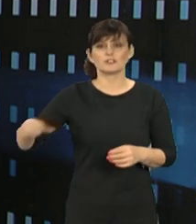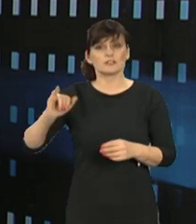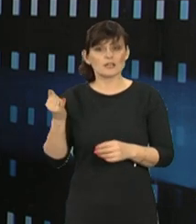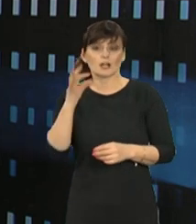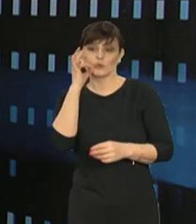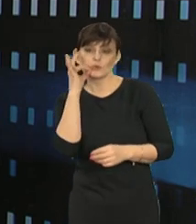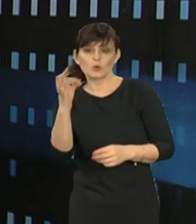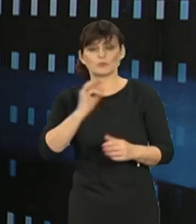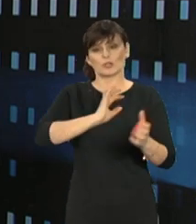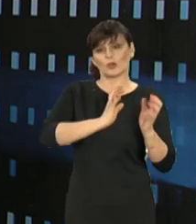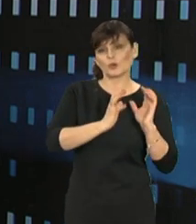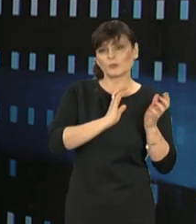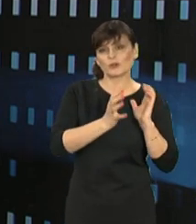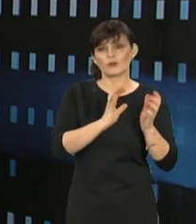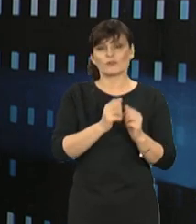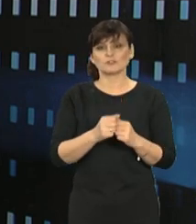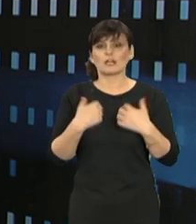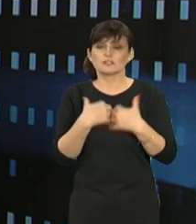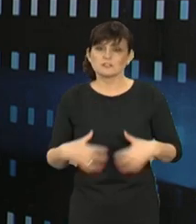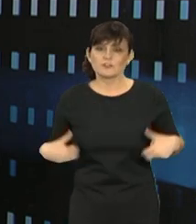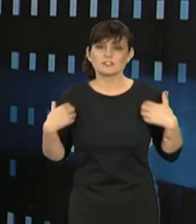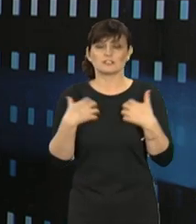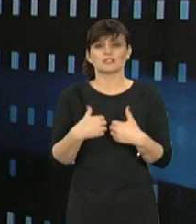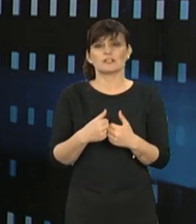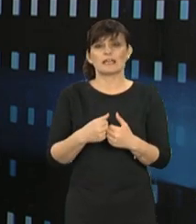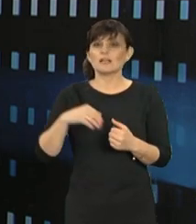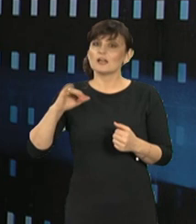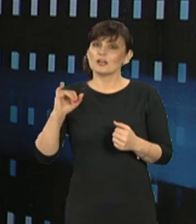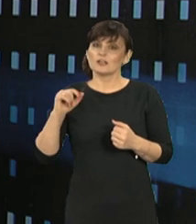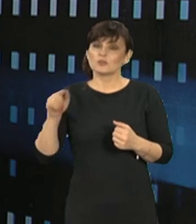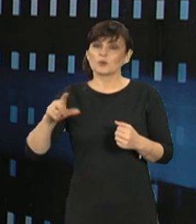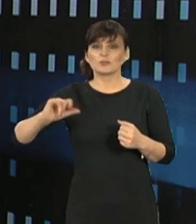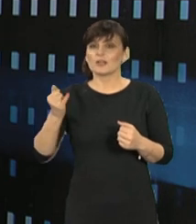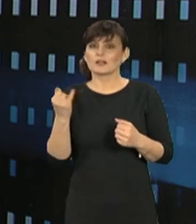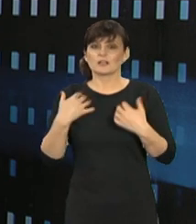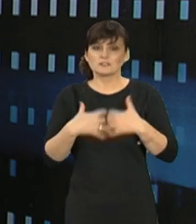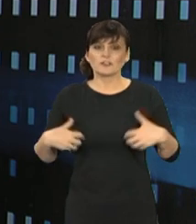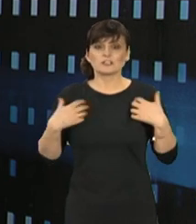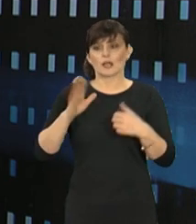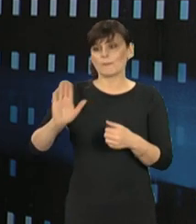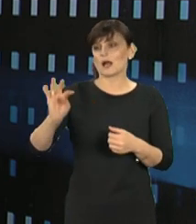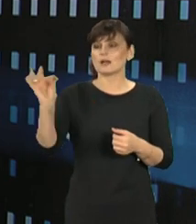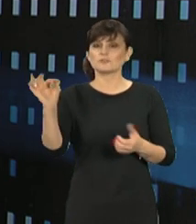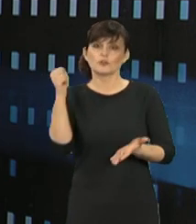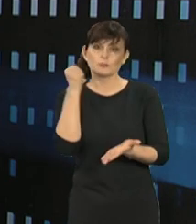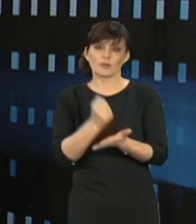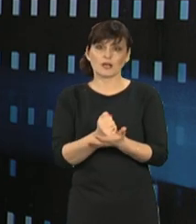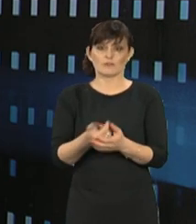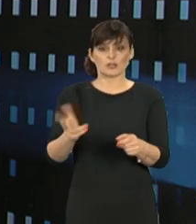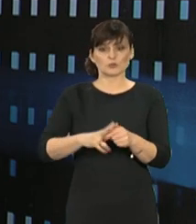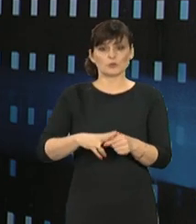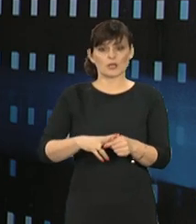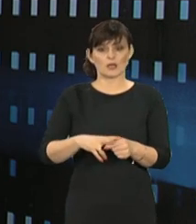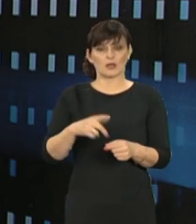jak dobrze się opiekować zwierzęciem, o tym, że zwierzęta mają swoje prawa, które